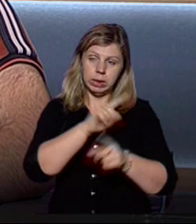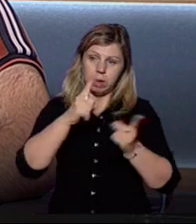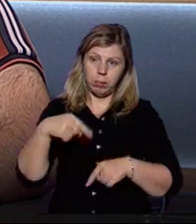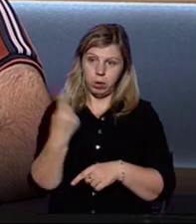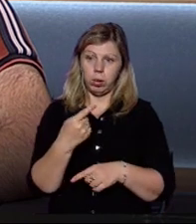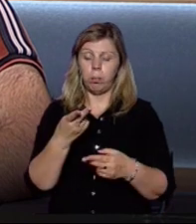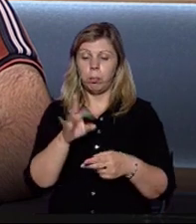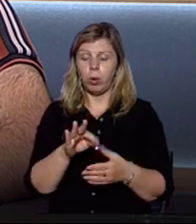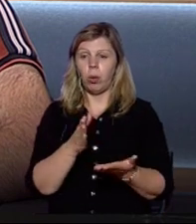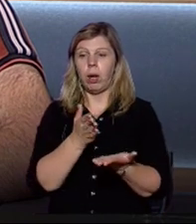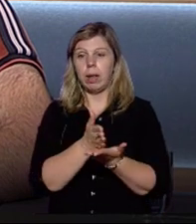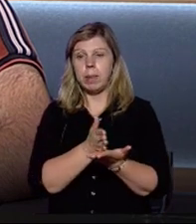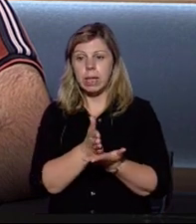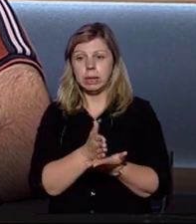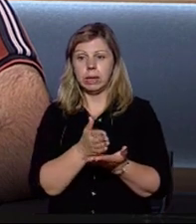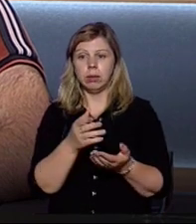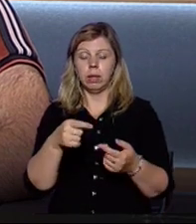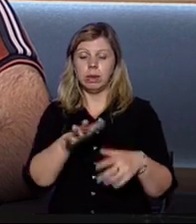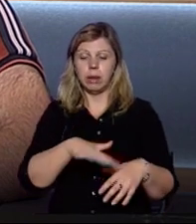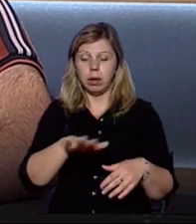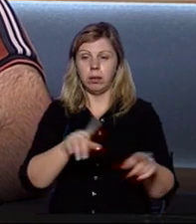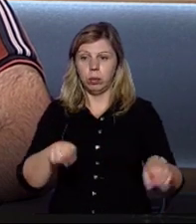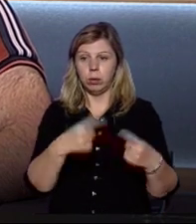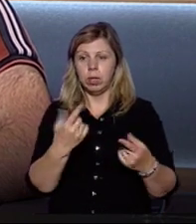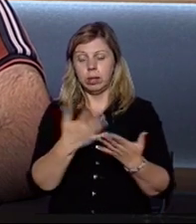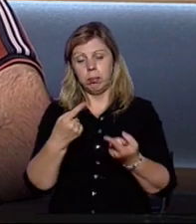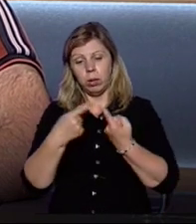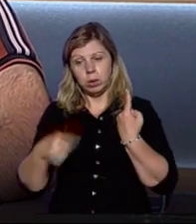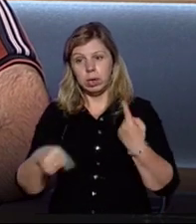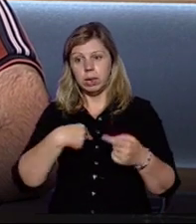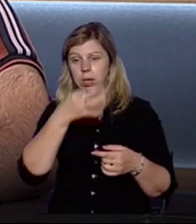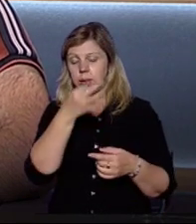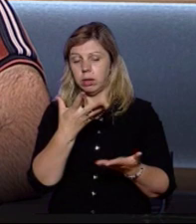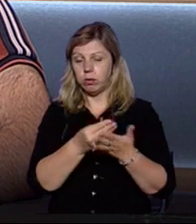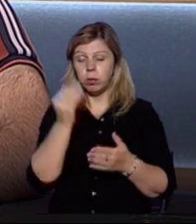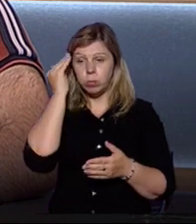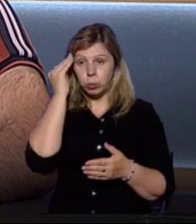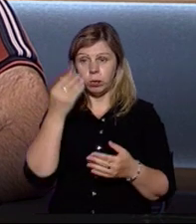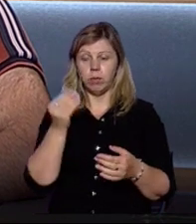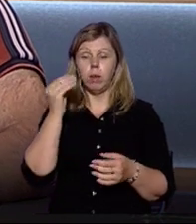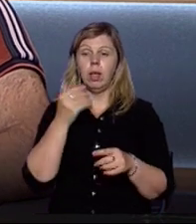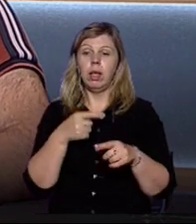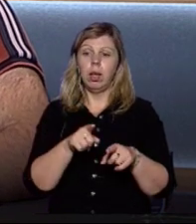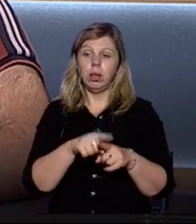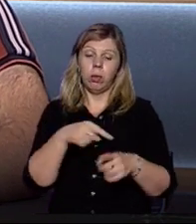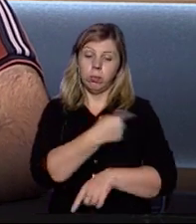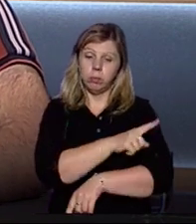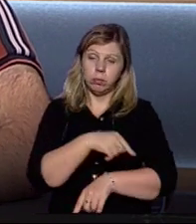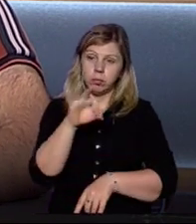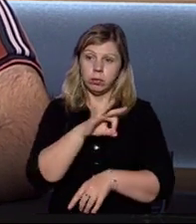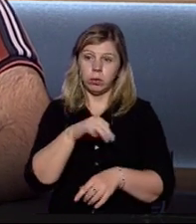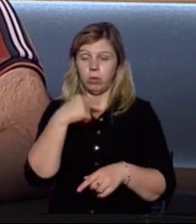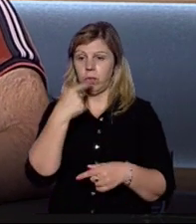Про адміністративно-тераторіальний устрій треба розрізнити. Я сказав свою думку і вважаю, що госпітальних питаннях зараз